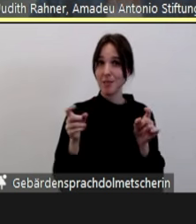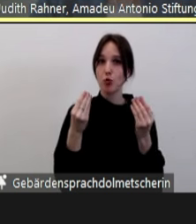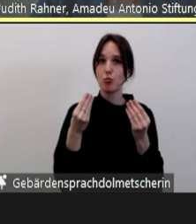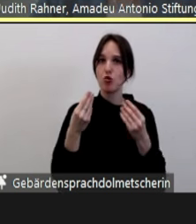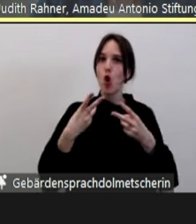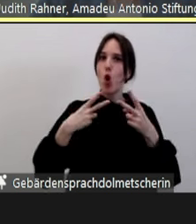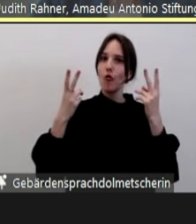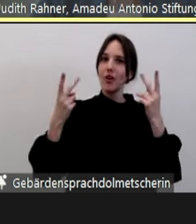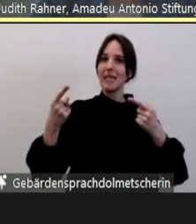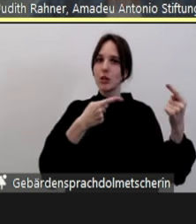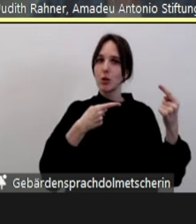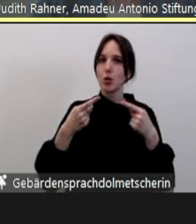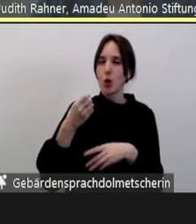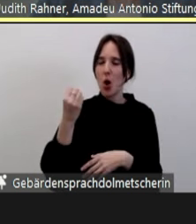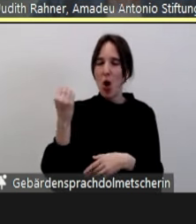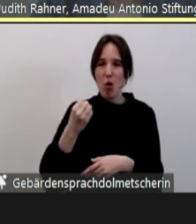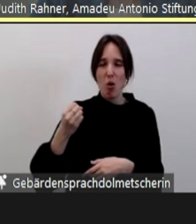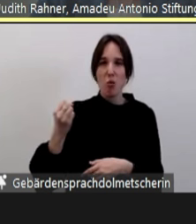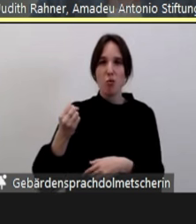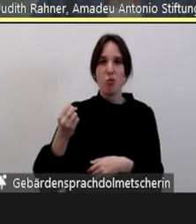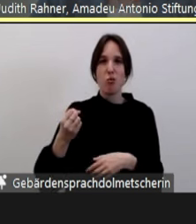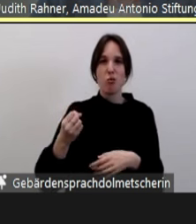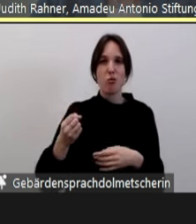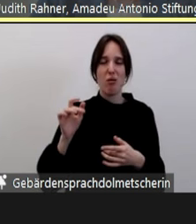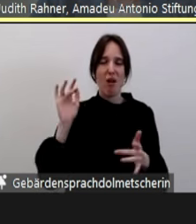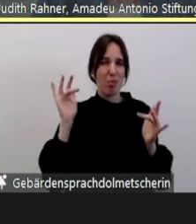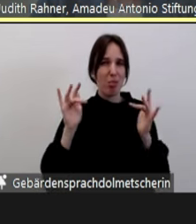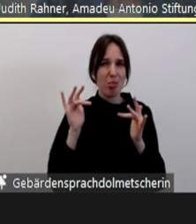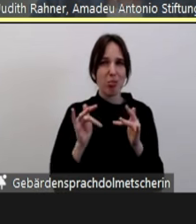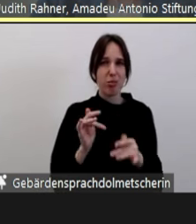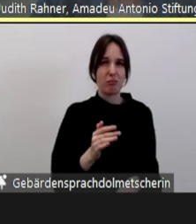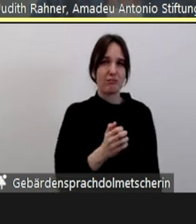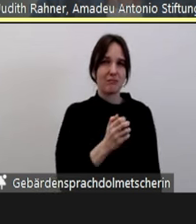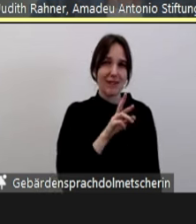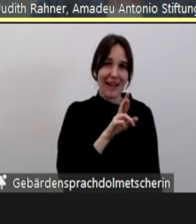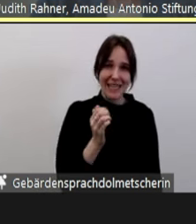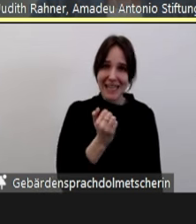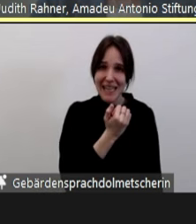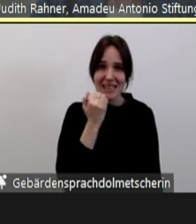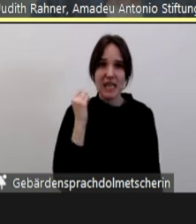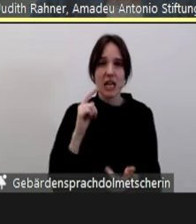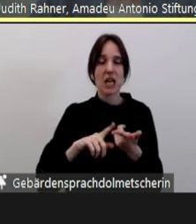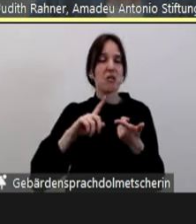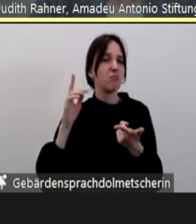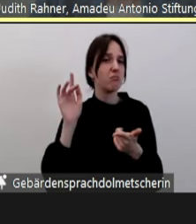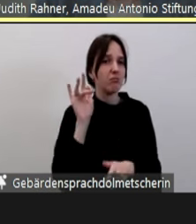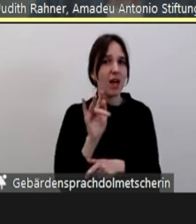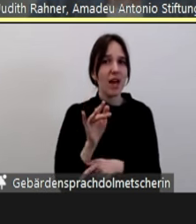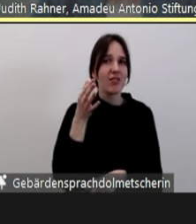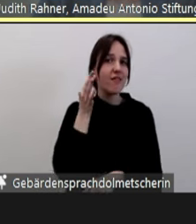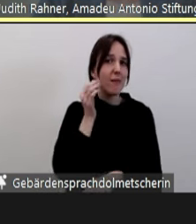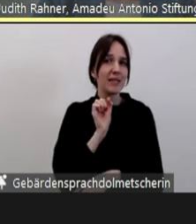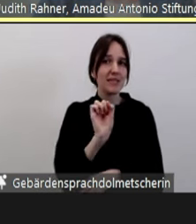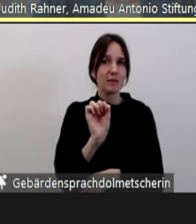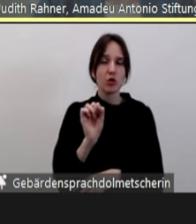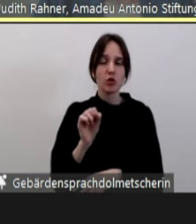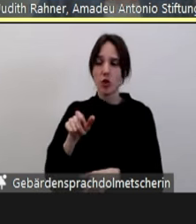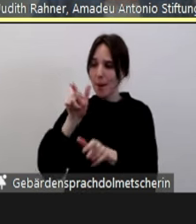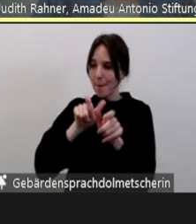gesprochen wurde und wie vor allen Dingen antifeministische bis rechtsextreme Akteure zu diesem Thema auch mobilisiert haben.